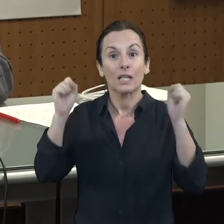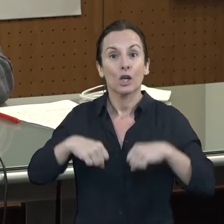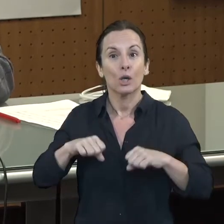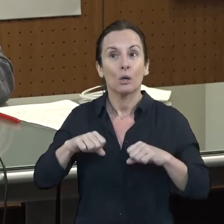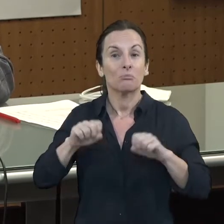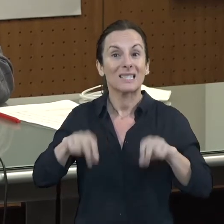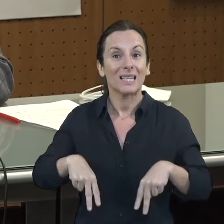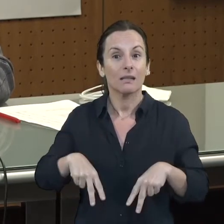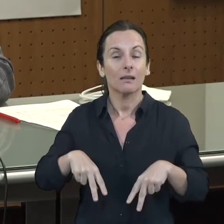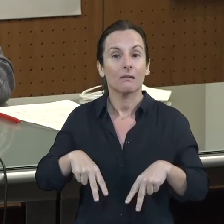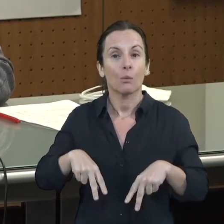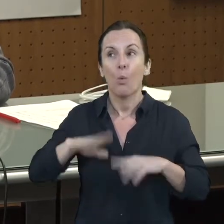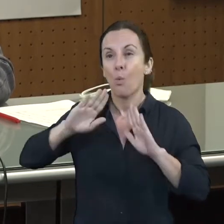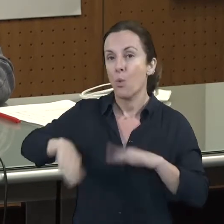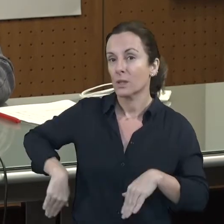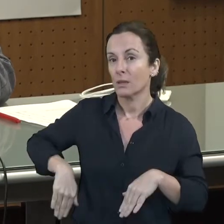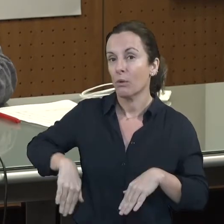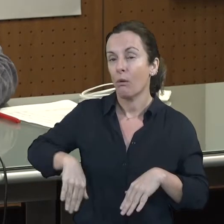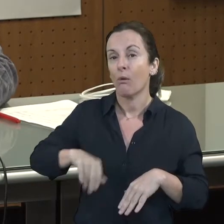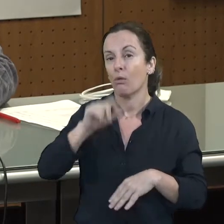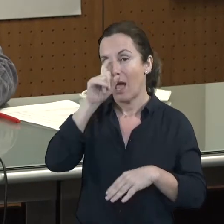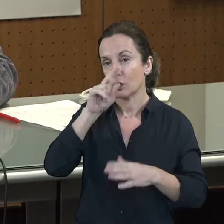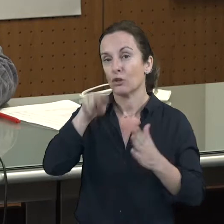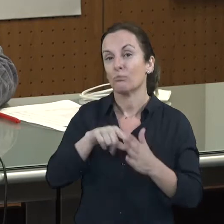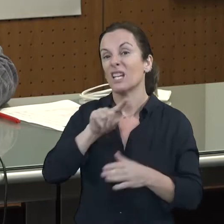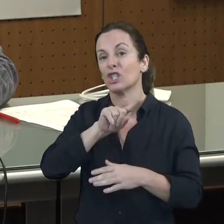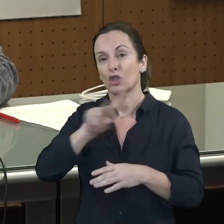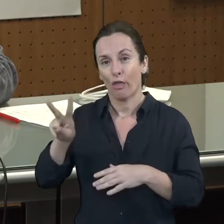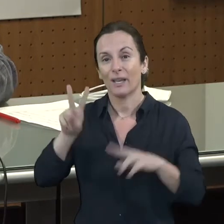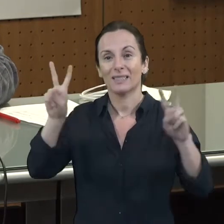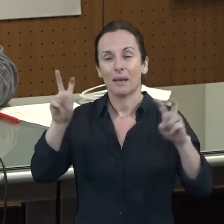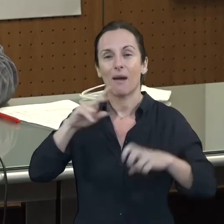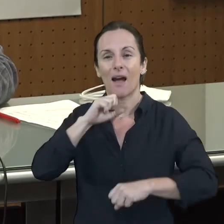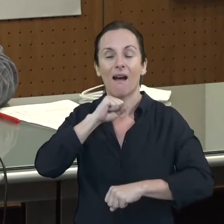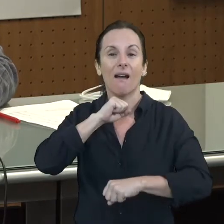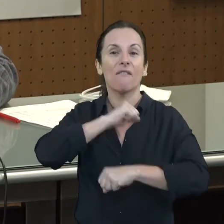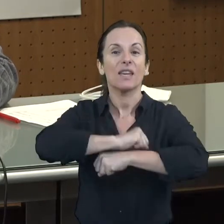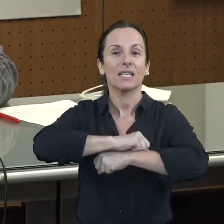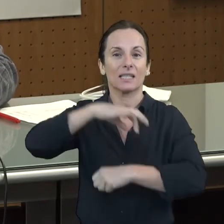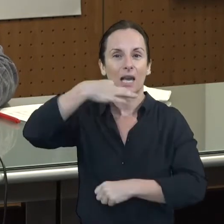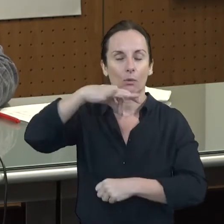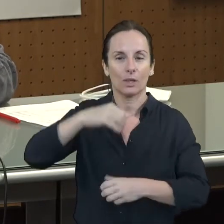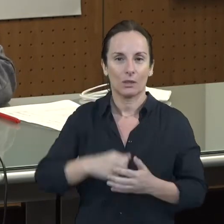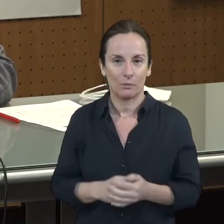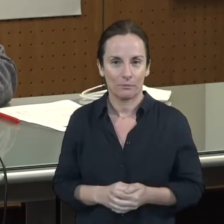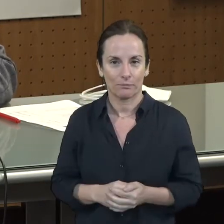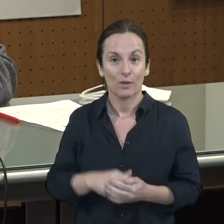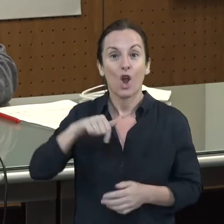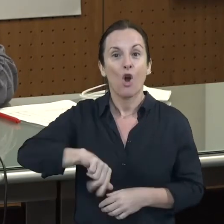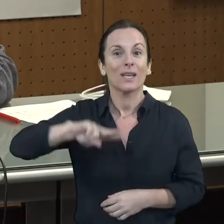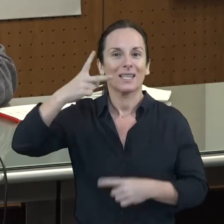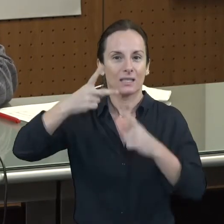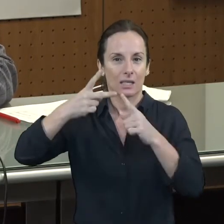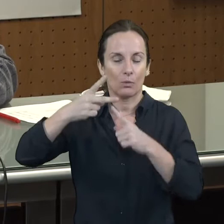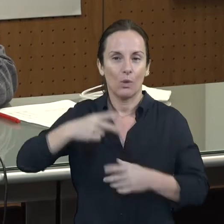-2012, el que era la finestra taúnica. I per nosaltres això és avui precisament importantíssim. Aquesta